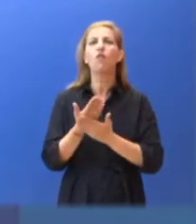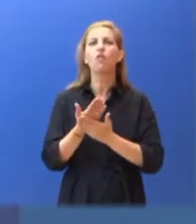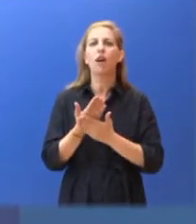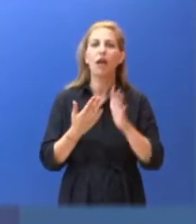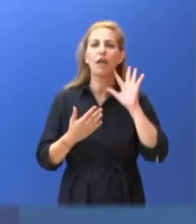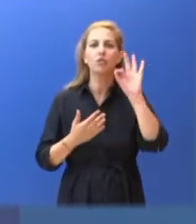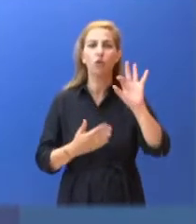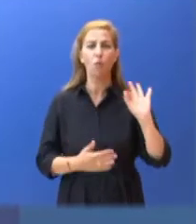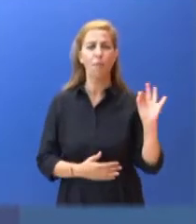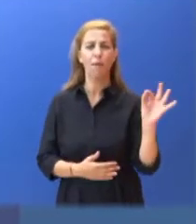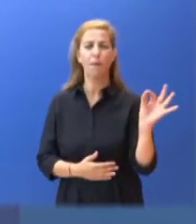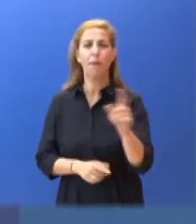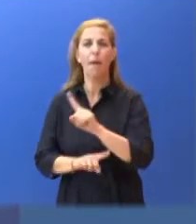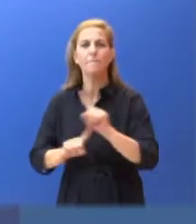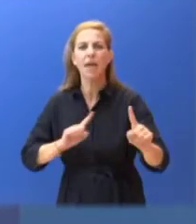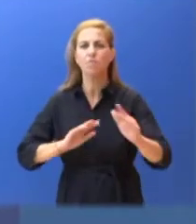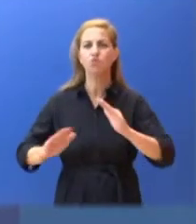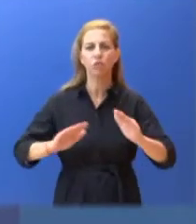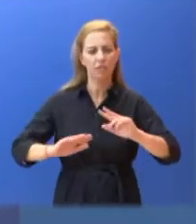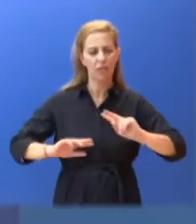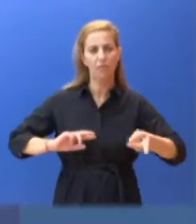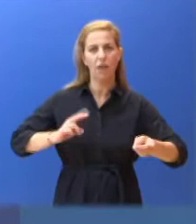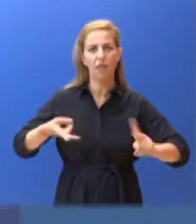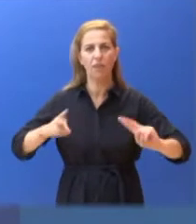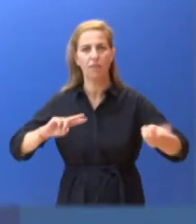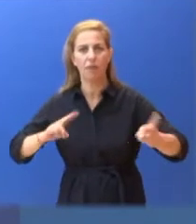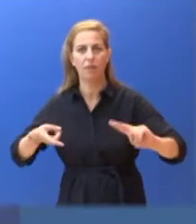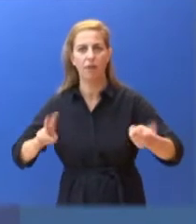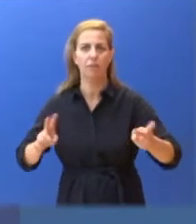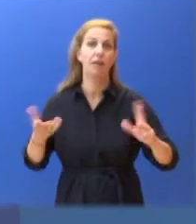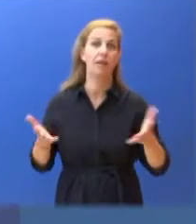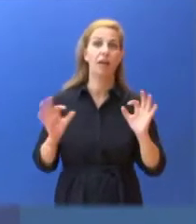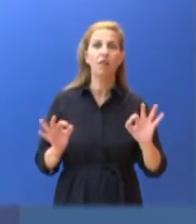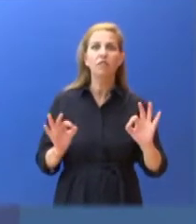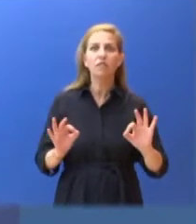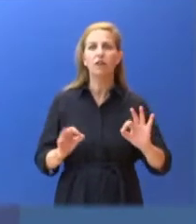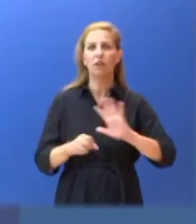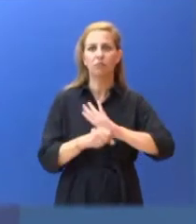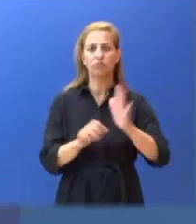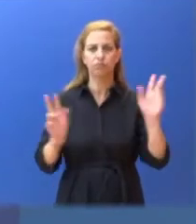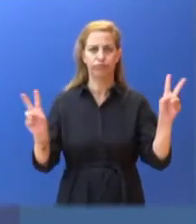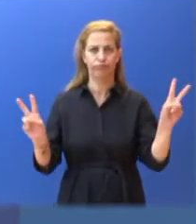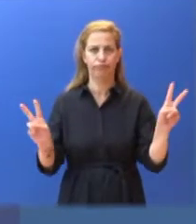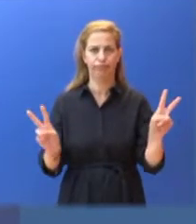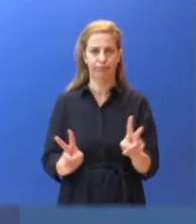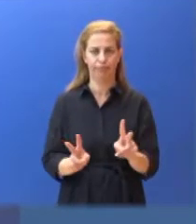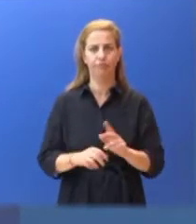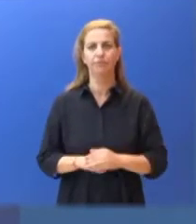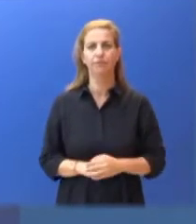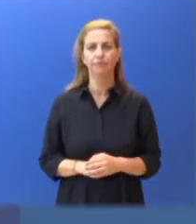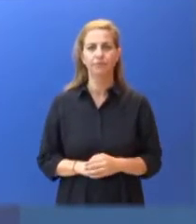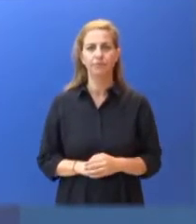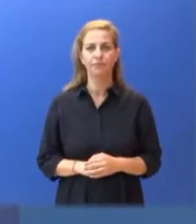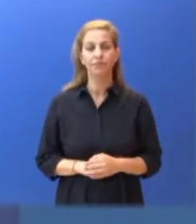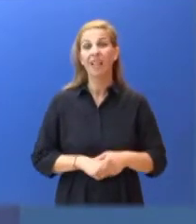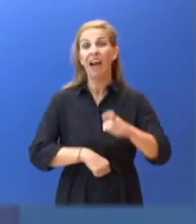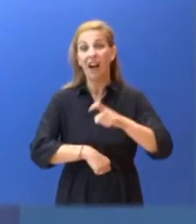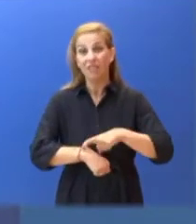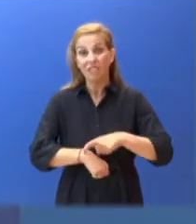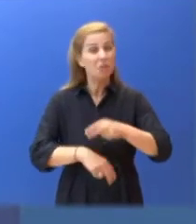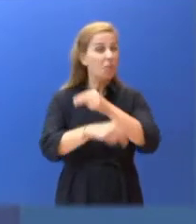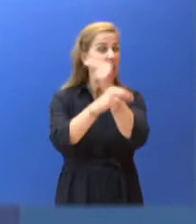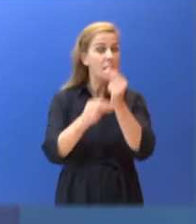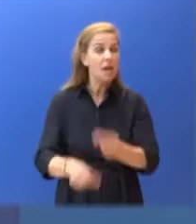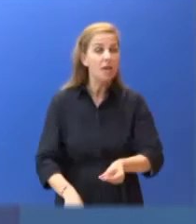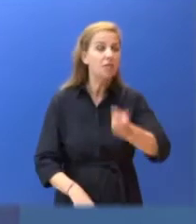περιβάλλοντος κάθε συμπολίτη μας που προσβάλλεται από τον ΙΟ και βεβαίως στον περιορισμό της διασποράς στην κοινότητα. Μόνη λύση ωστόσο